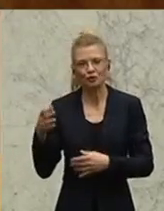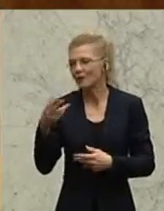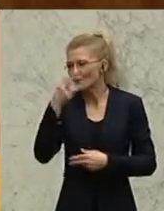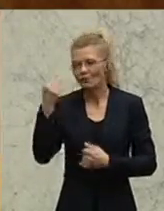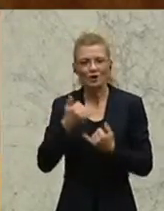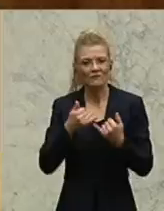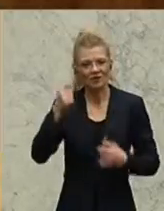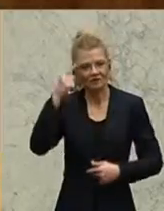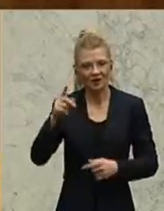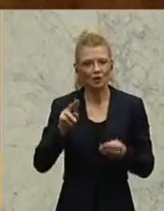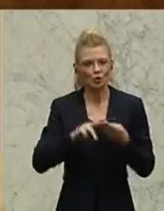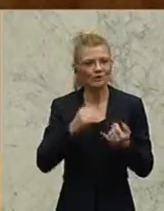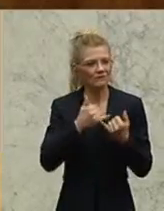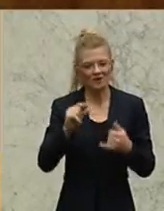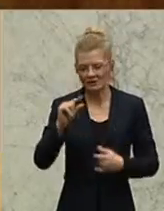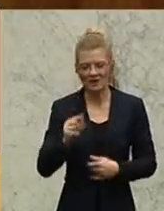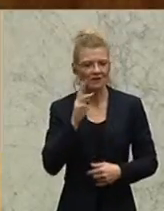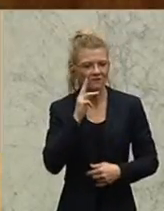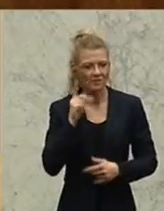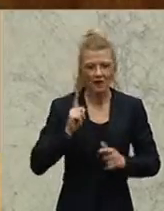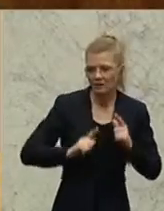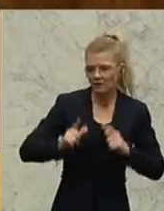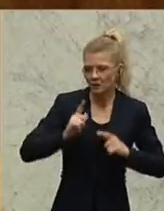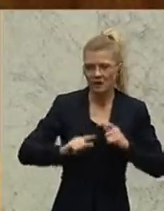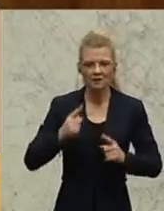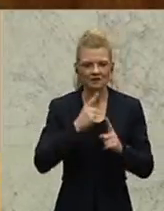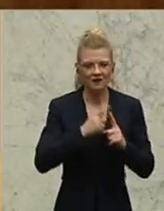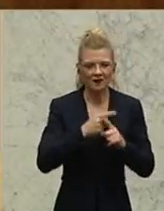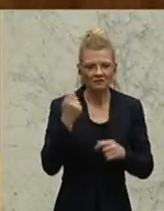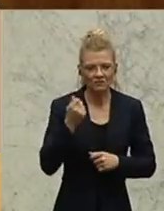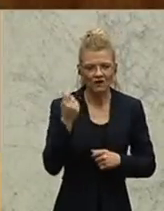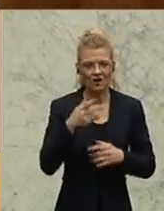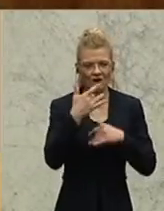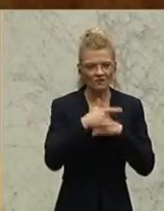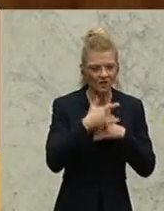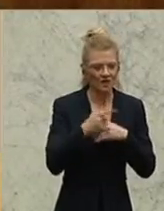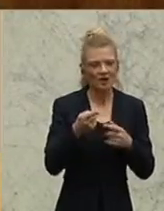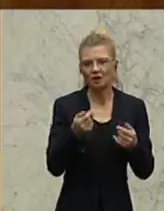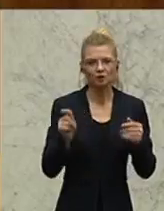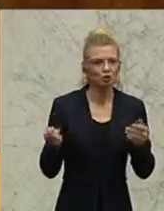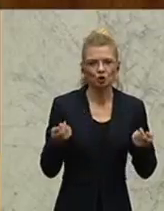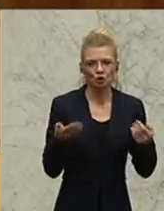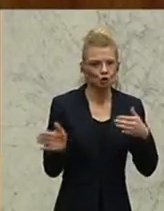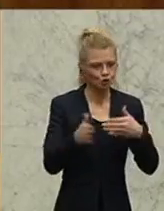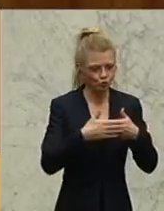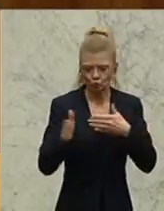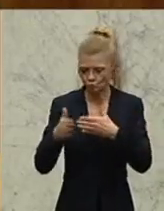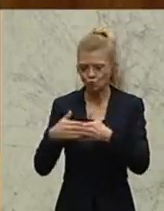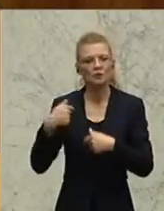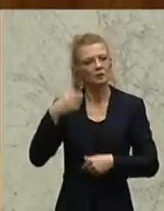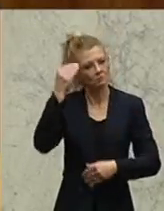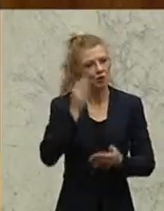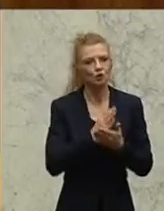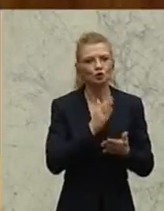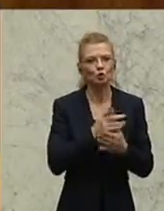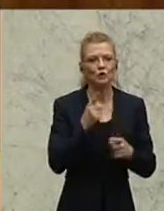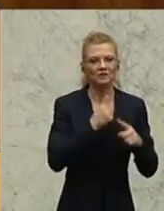wie kleine Unternehmen darunter leiden. Die Taxifahrer, die Wirte, die sperren nach der Reihe zu. Ich merke es auch immer selber, wenn ich mit den Taxifahrern, die